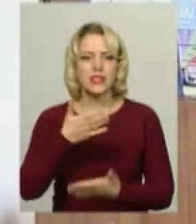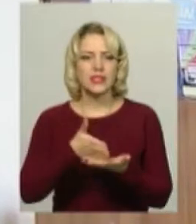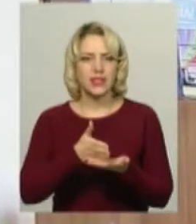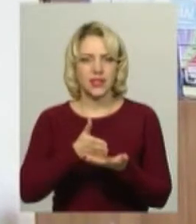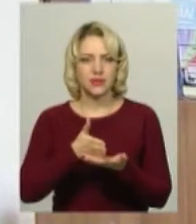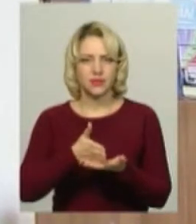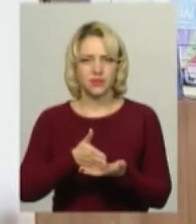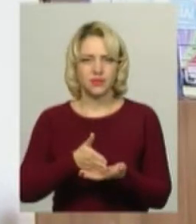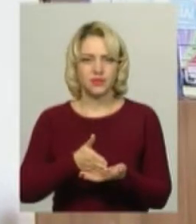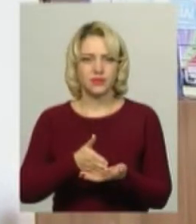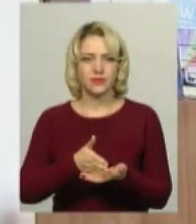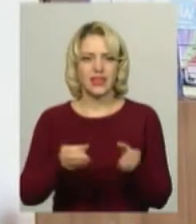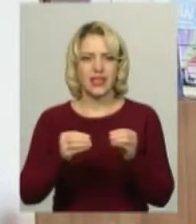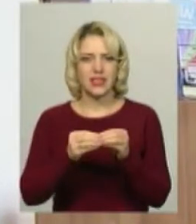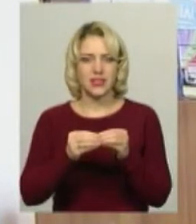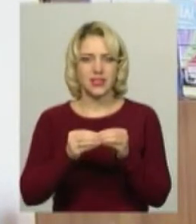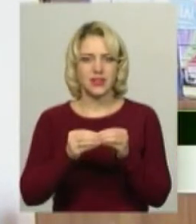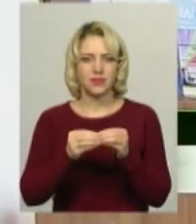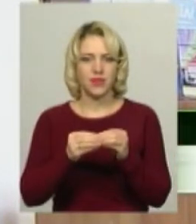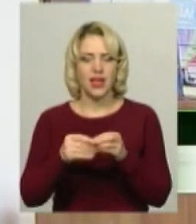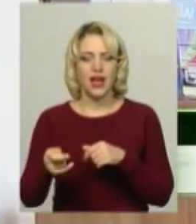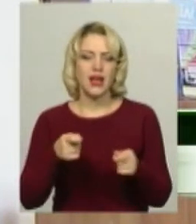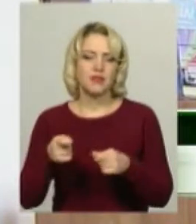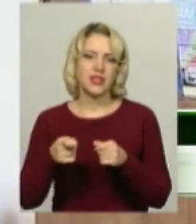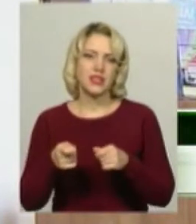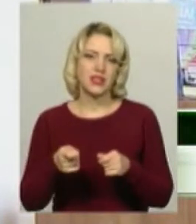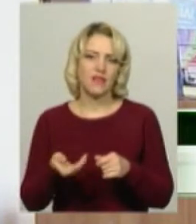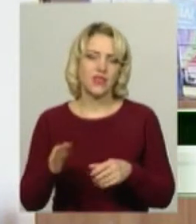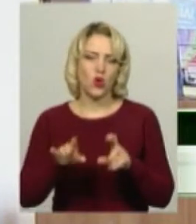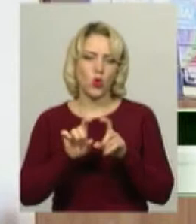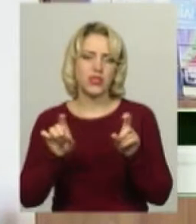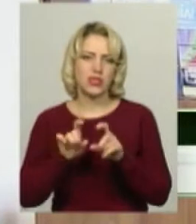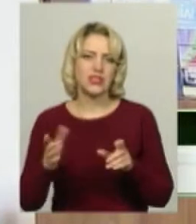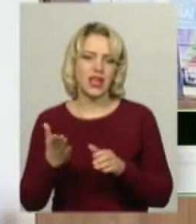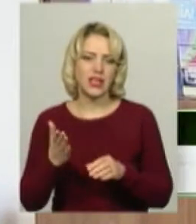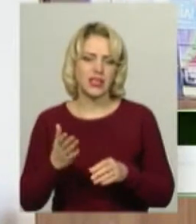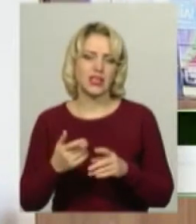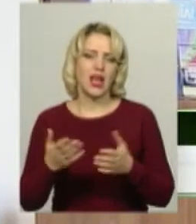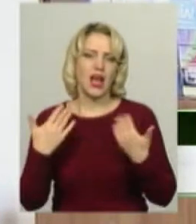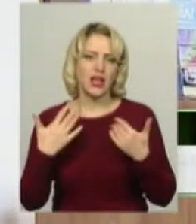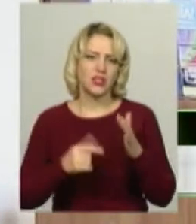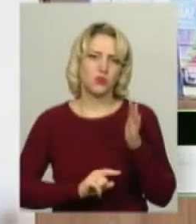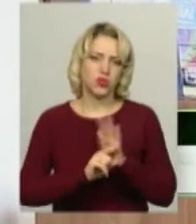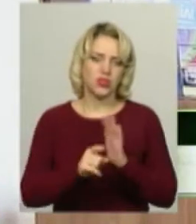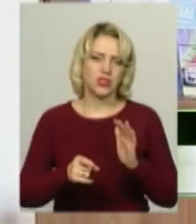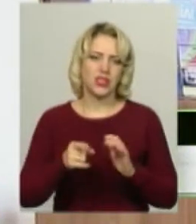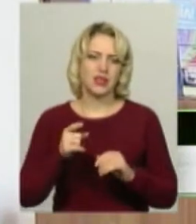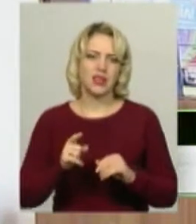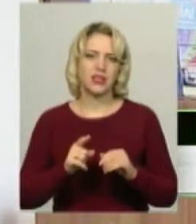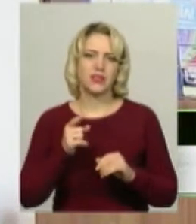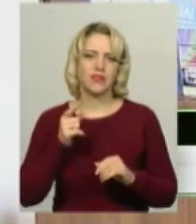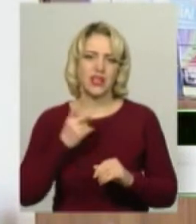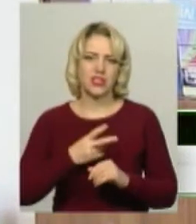10 адміністративних одиниць, в яких канікули розпочнуться починаючи вже з 24